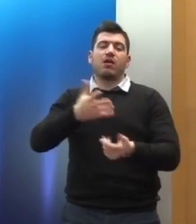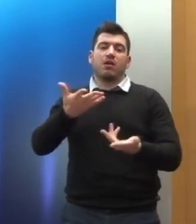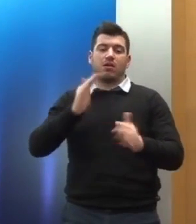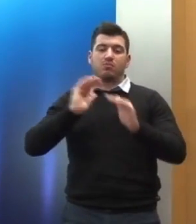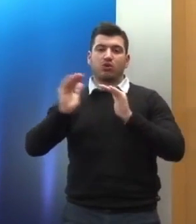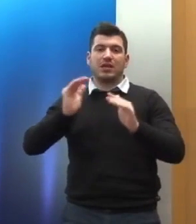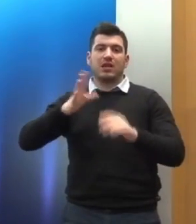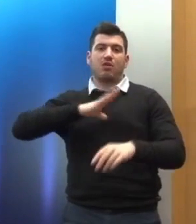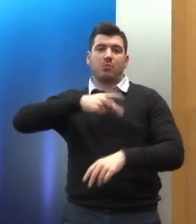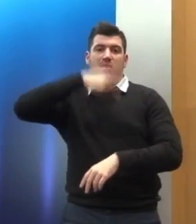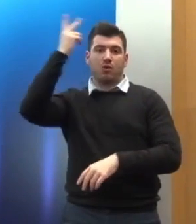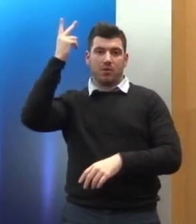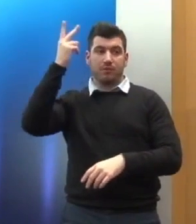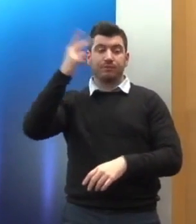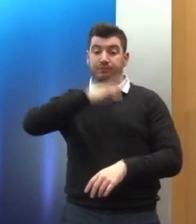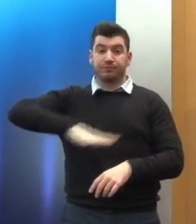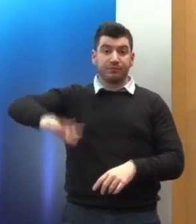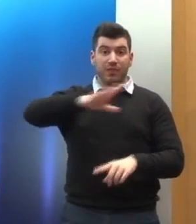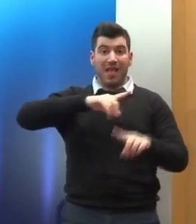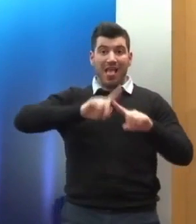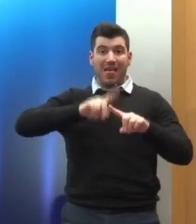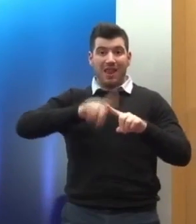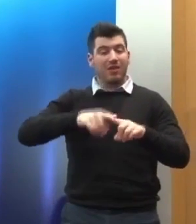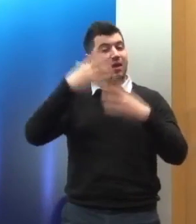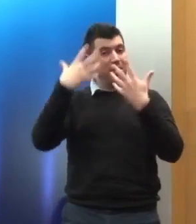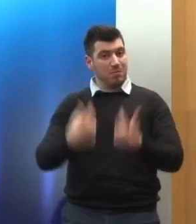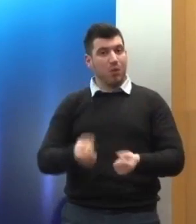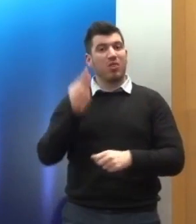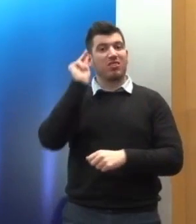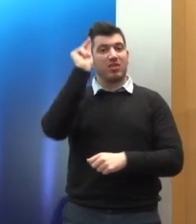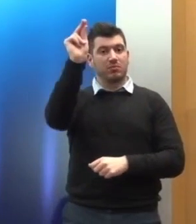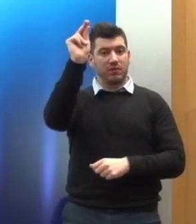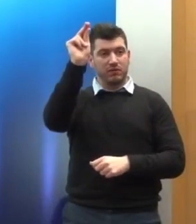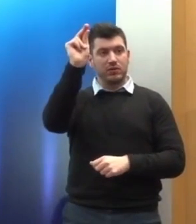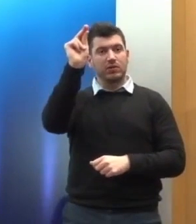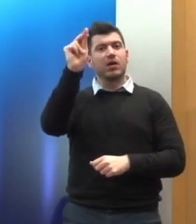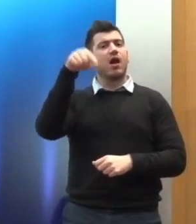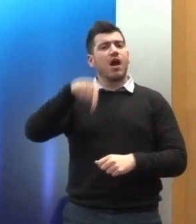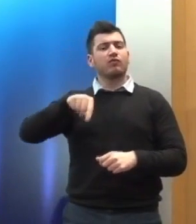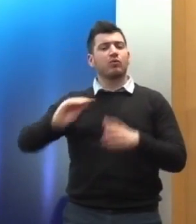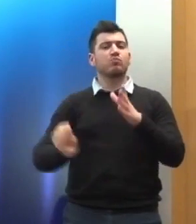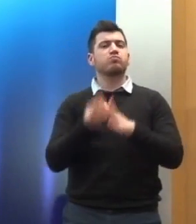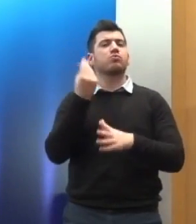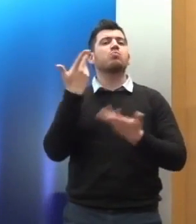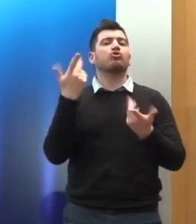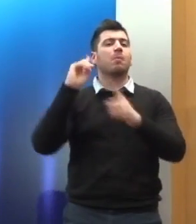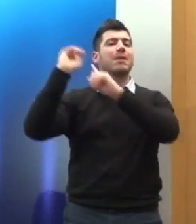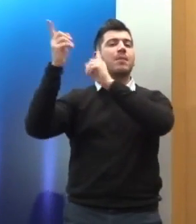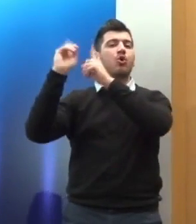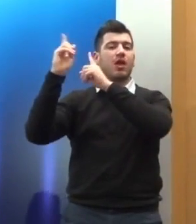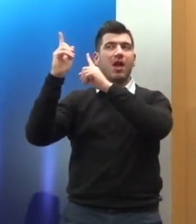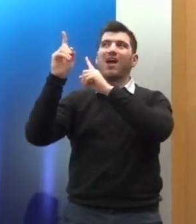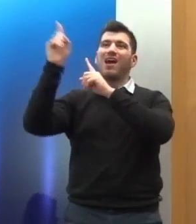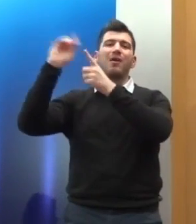Ειδικά στη χώρα μας υπάρουν δεσμεύσεις που απορρέουν από τα μνημόνια που σε πολλές περιπτώσεις δεν μας